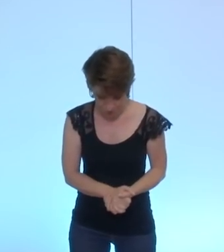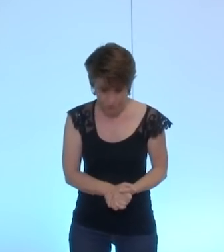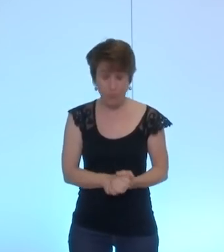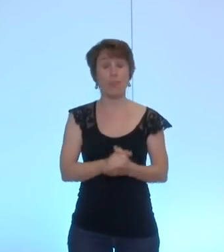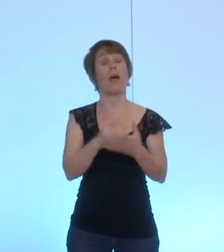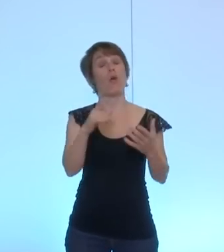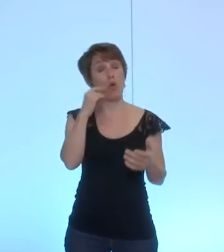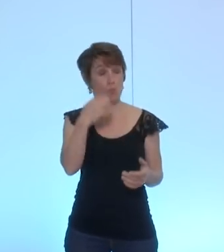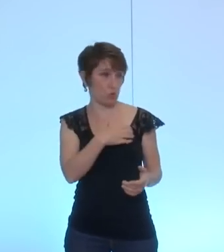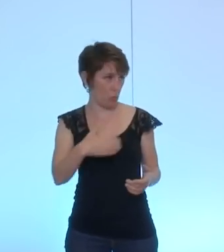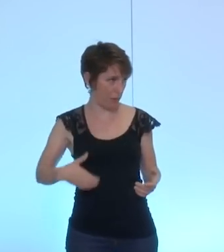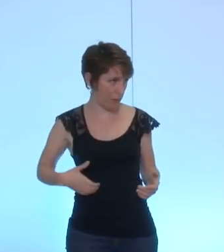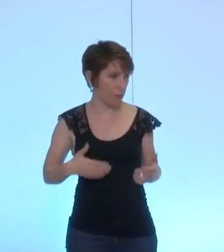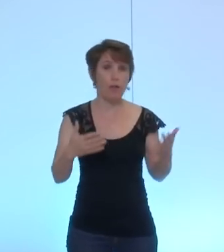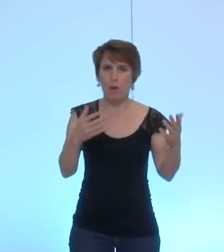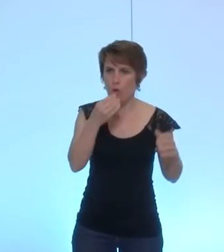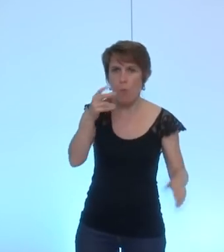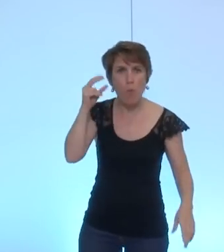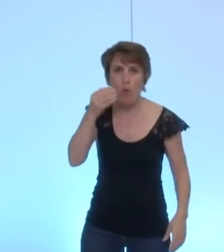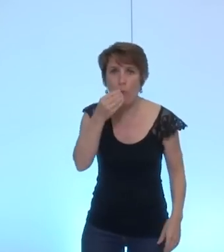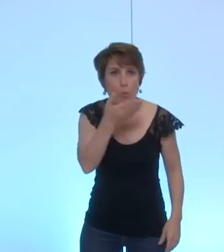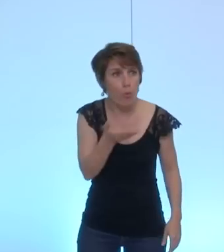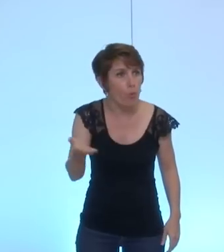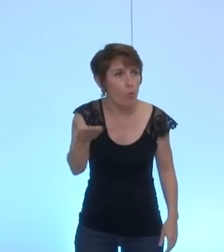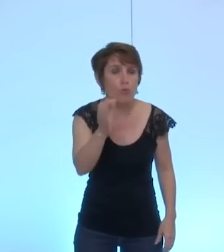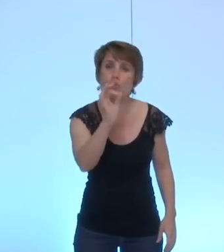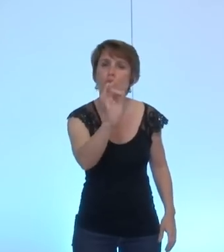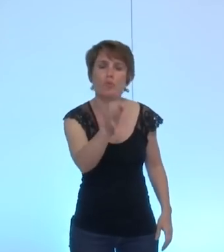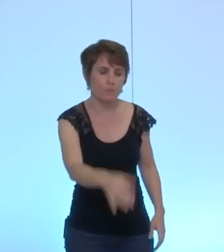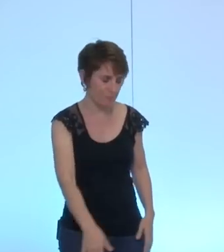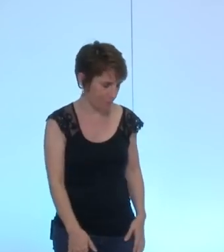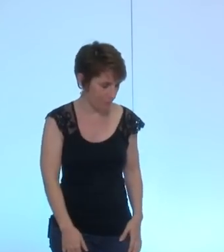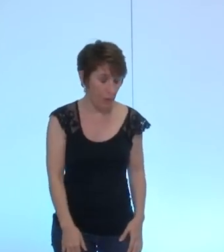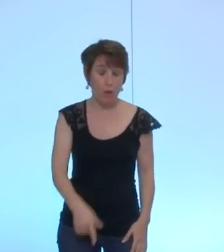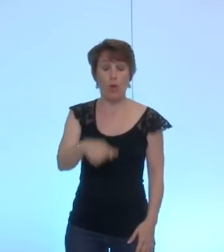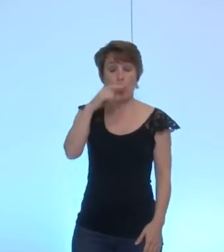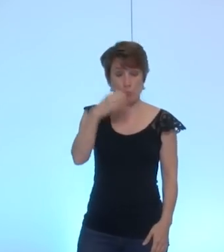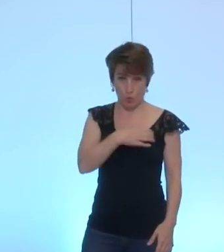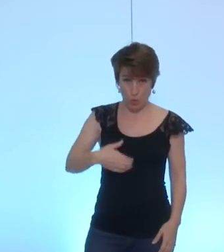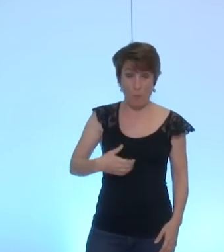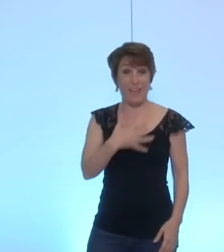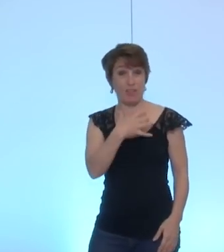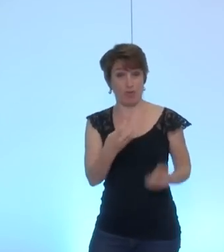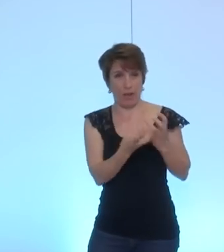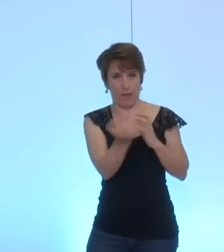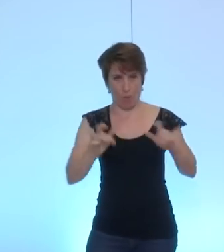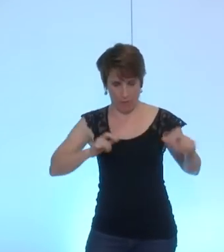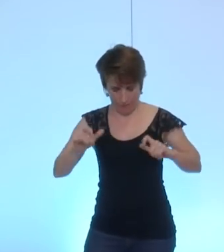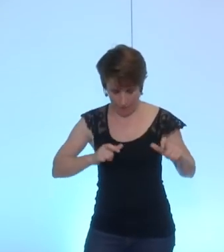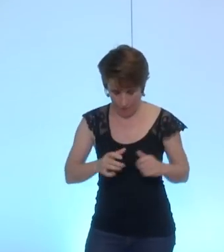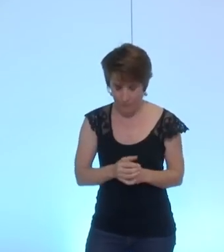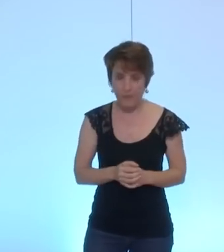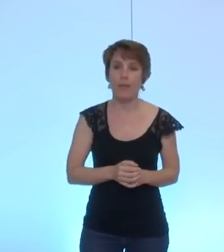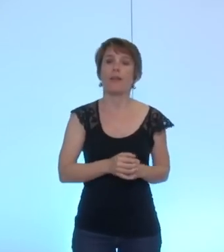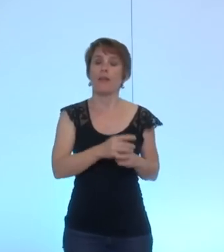monsieur le maire dans le cadre vous m'entendez oui c'est bon monsieur le maire cher collègue dans le cadre de la délibération